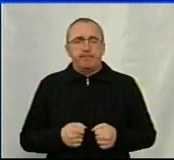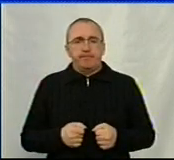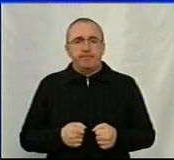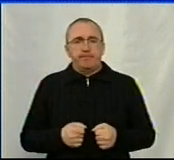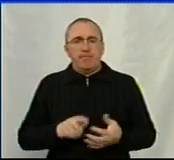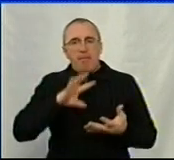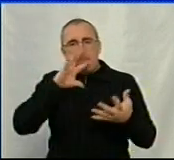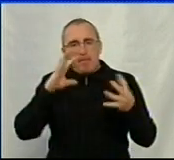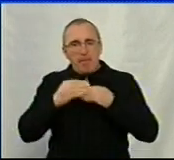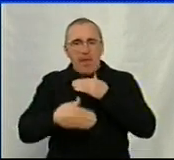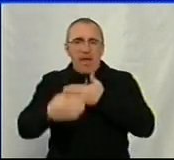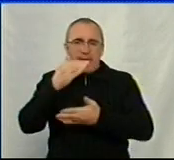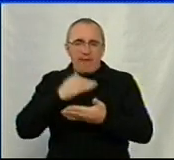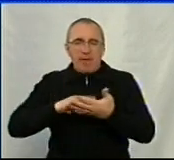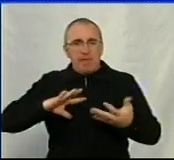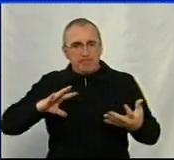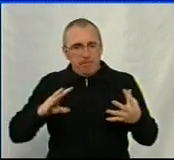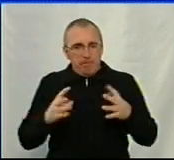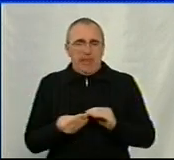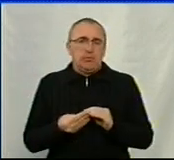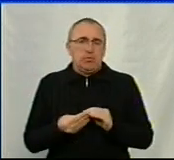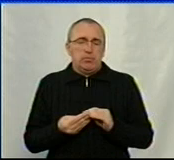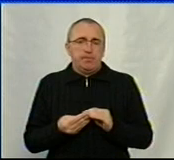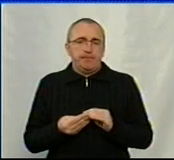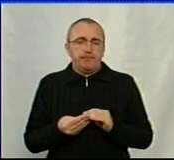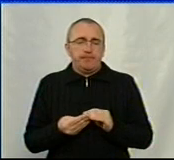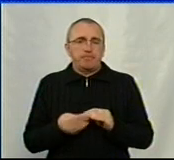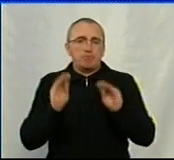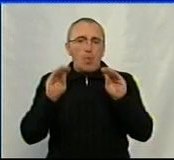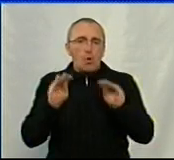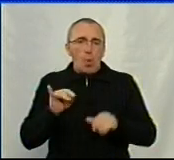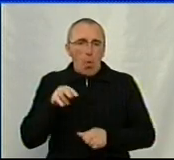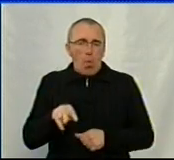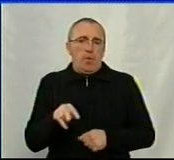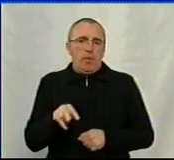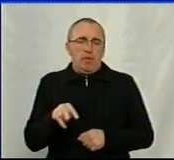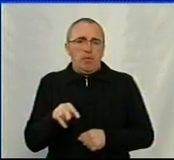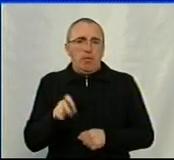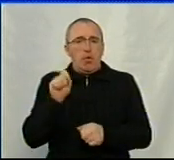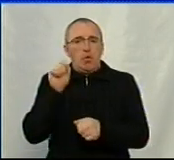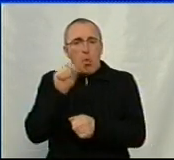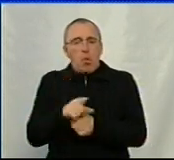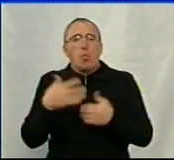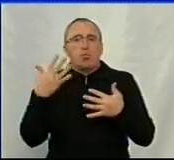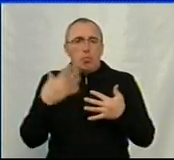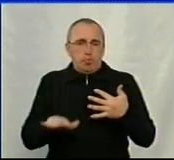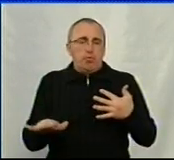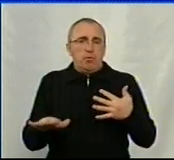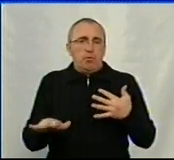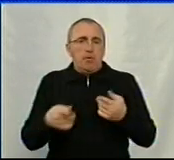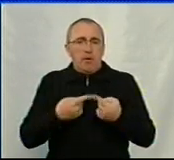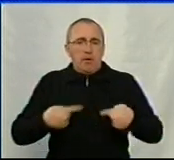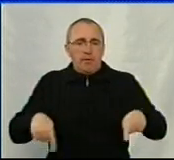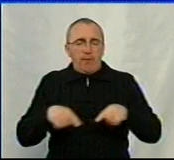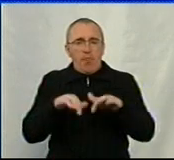підведення підсумків і протоколів. Доручено вже відділу